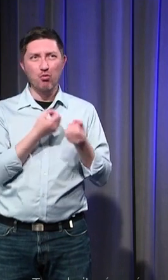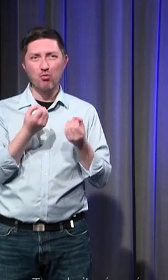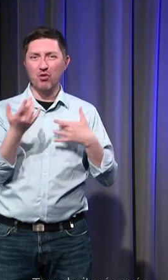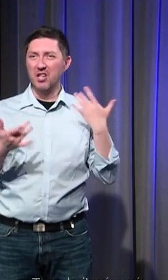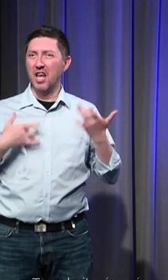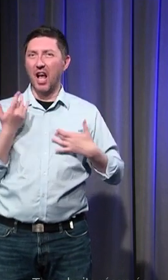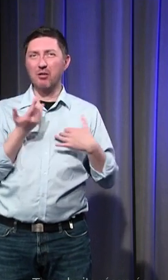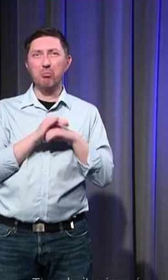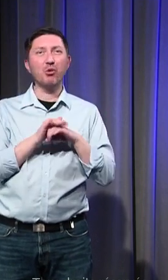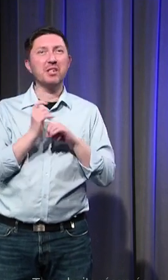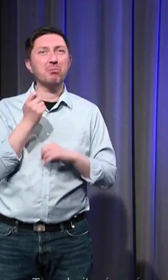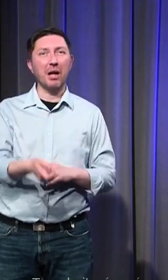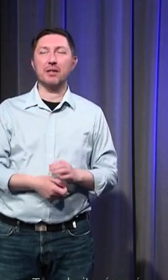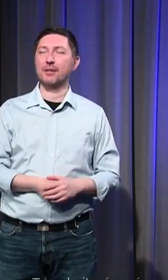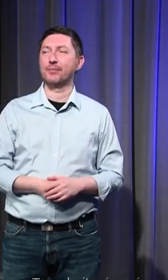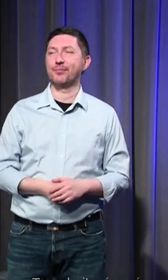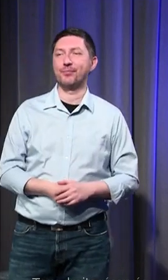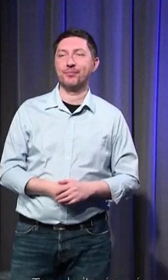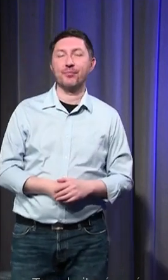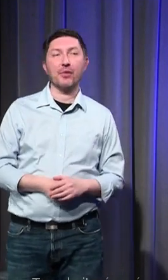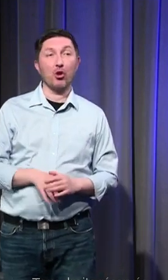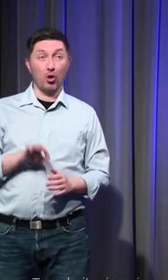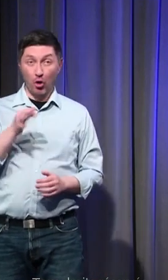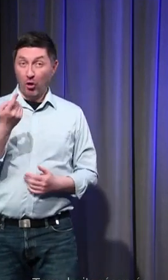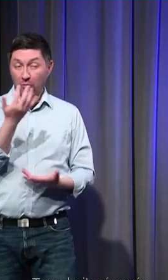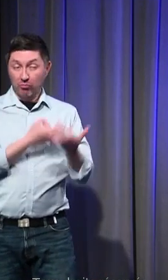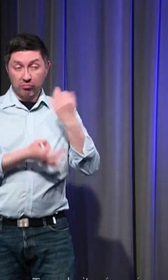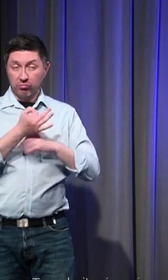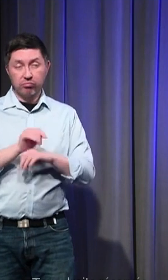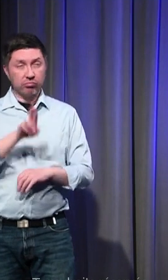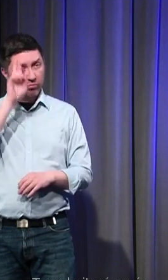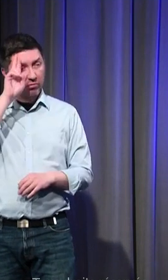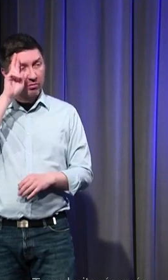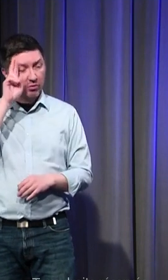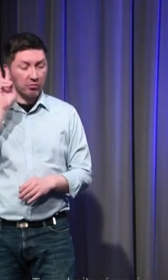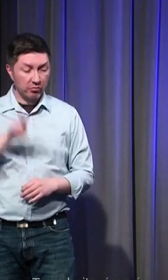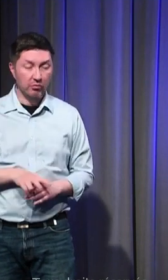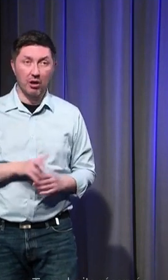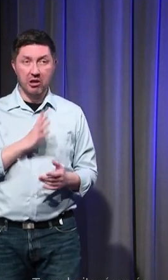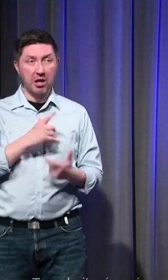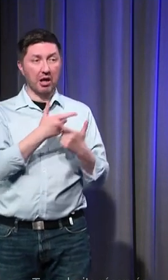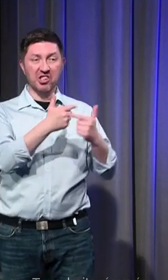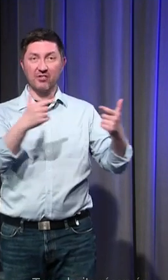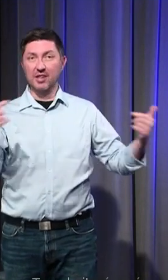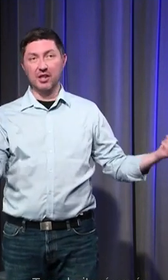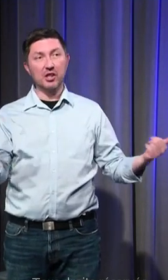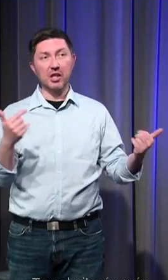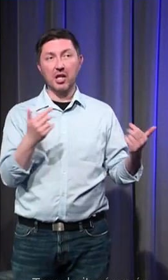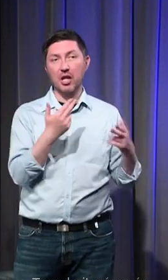venez de dire ces paroles existent chez les contemporains c-à qu'on trouve cette diversité d'énonciation